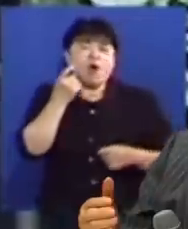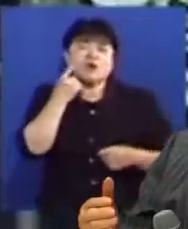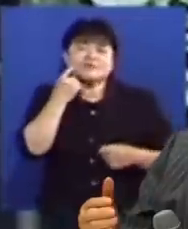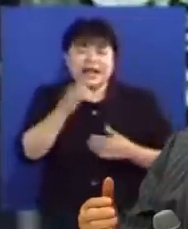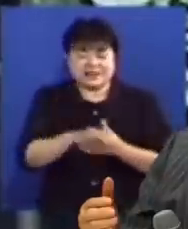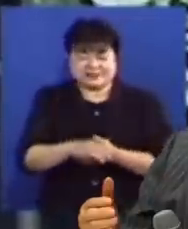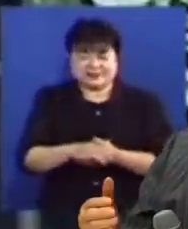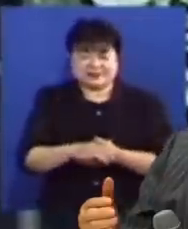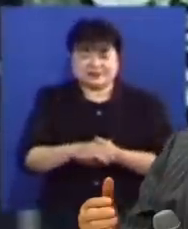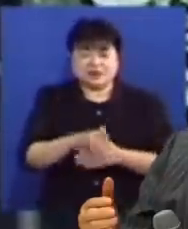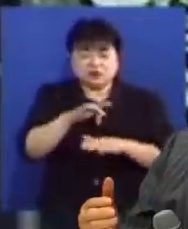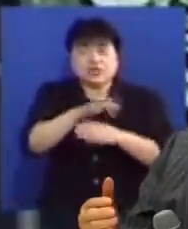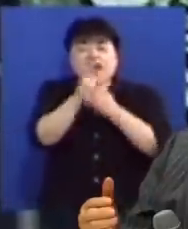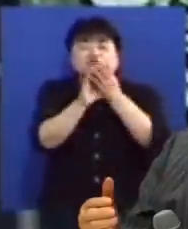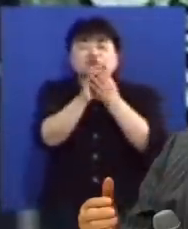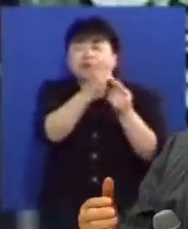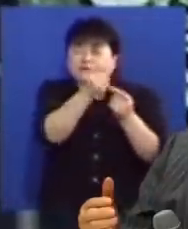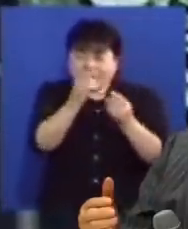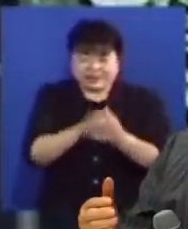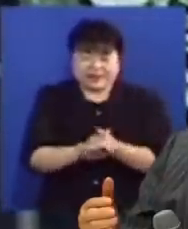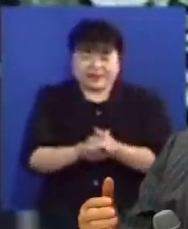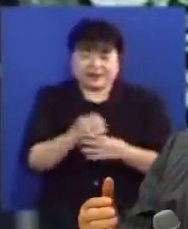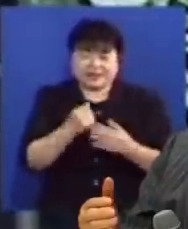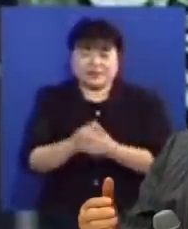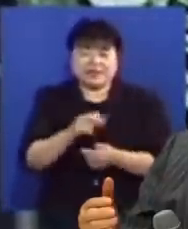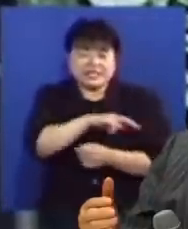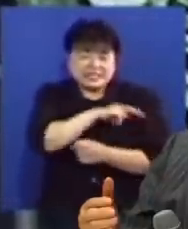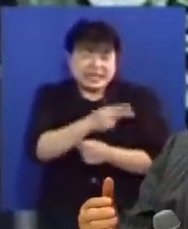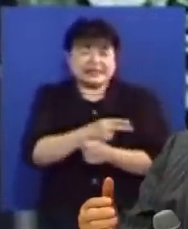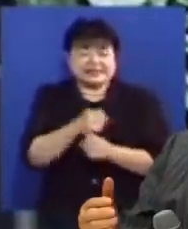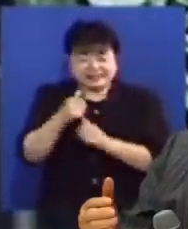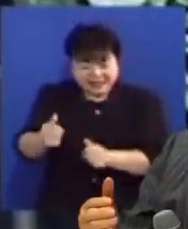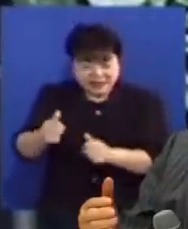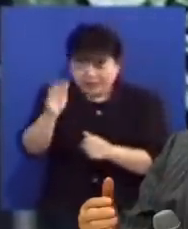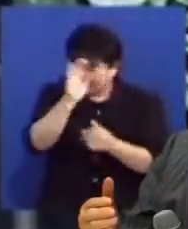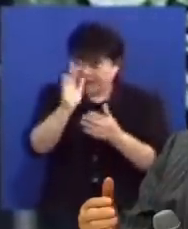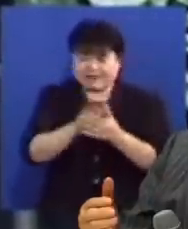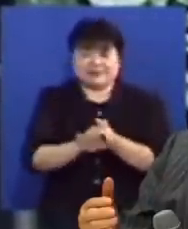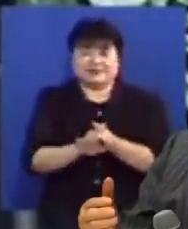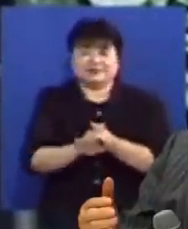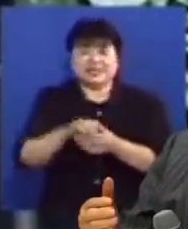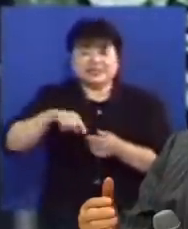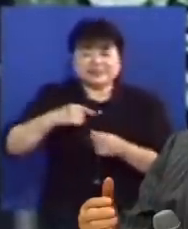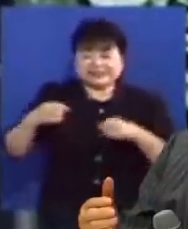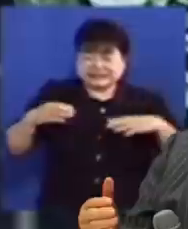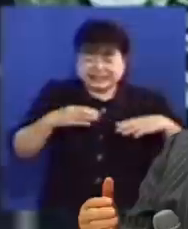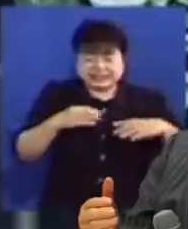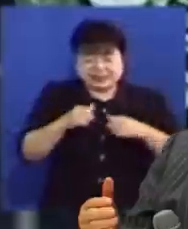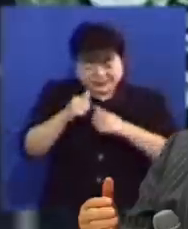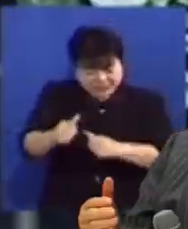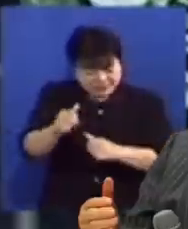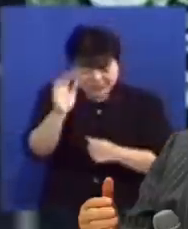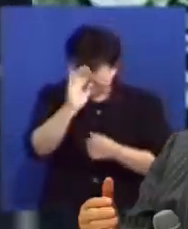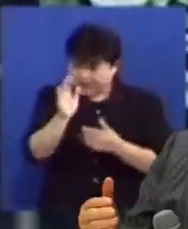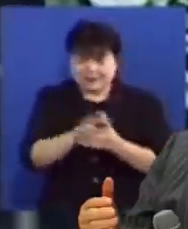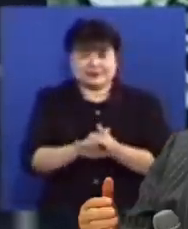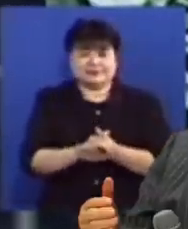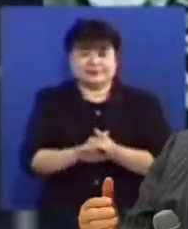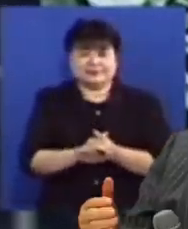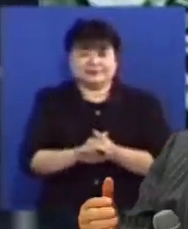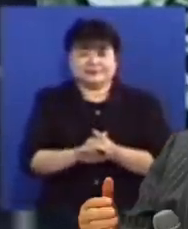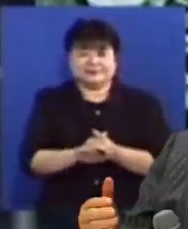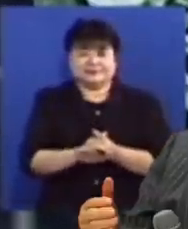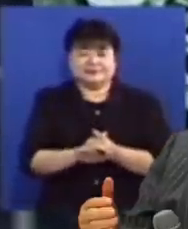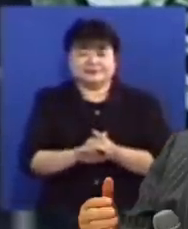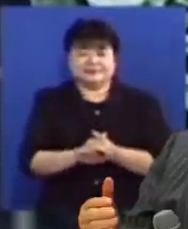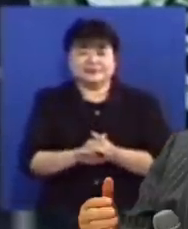것입니다 우상승배인 것입니다 그러므로 이단 사설을 따라가면 안 됩니다 자기 자랑하는 자를 따라가면 안 됩니다 어떻게